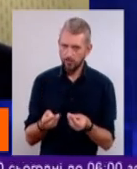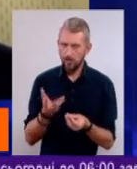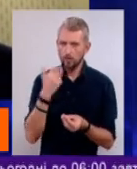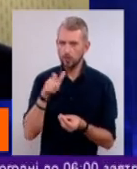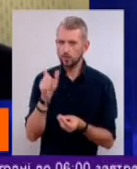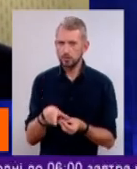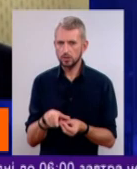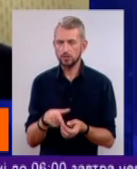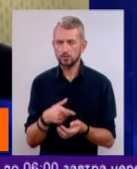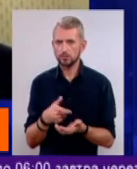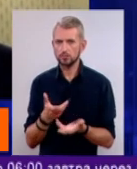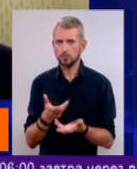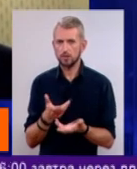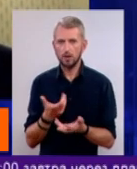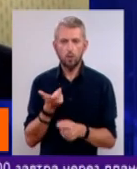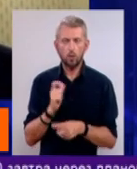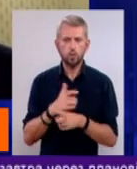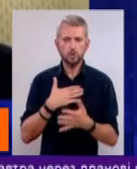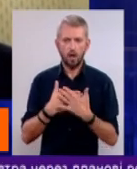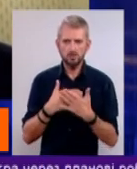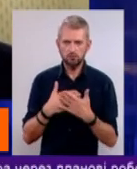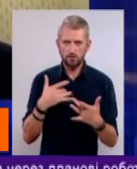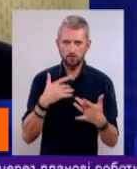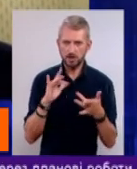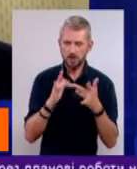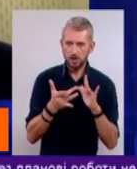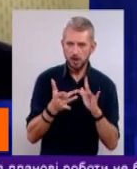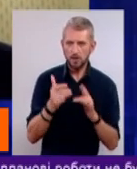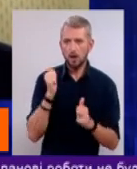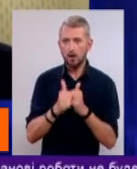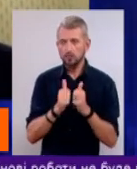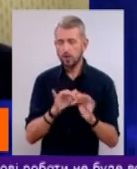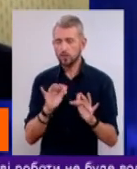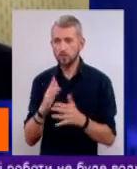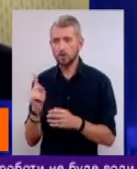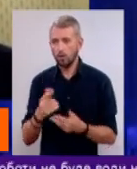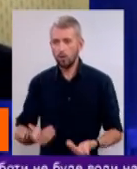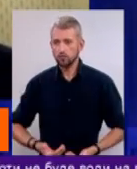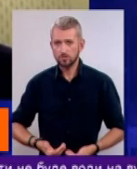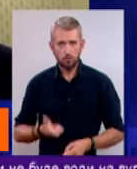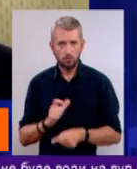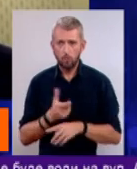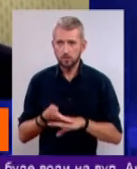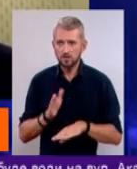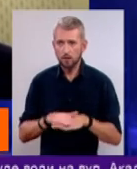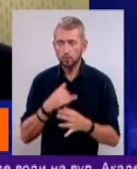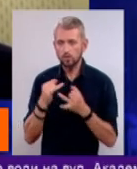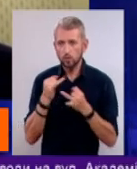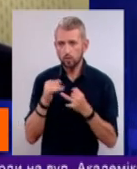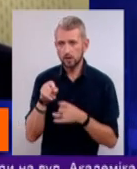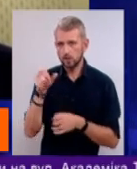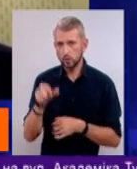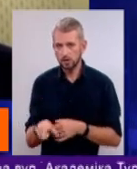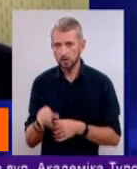людина, скажімо, гіперактивна там в інтернеті, але часто трапляється, що в житті досить складно спілкуватися і цій